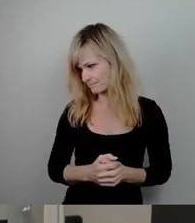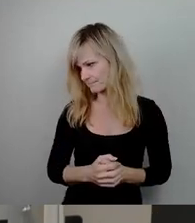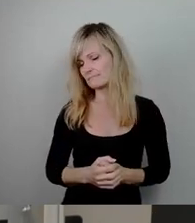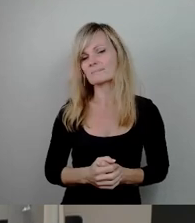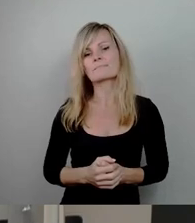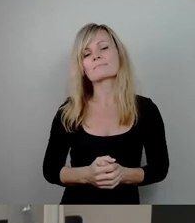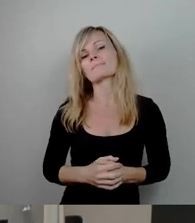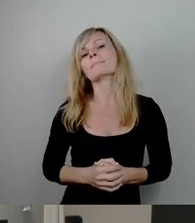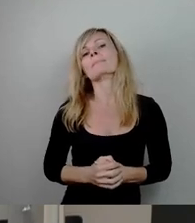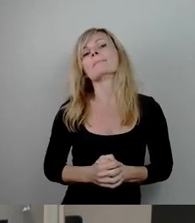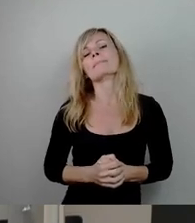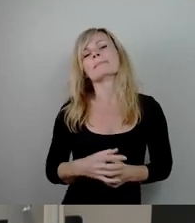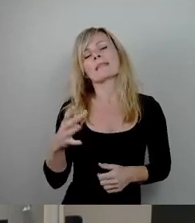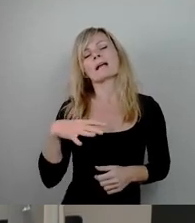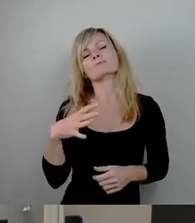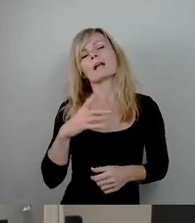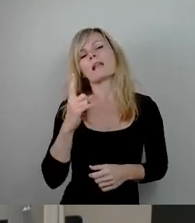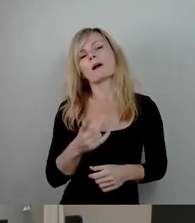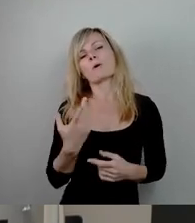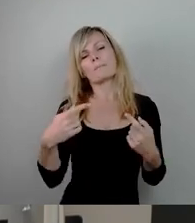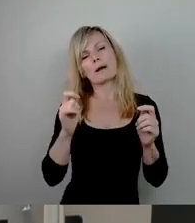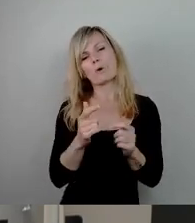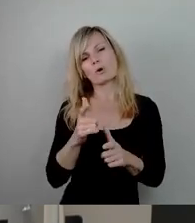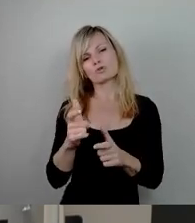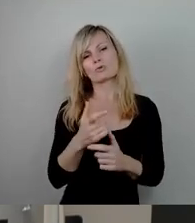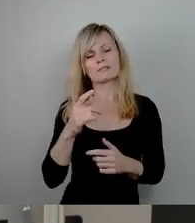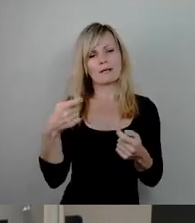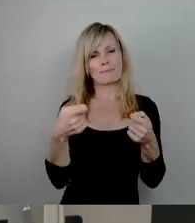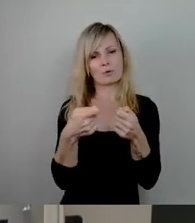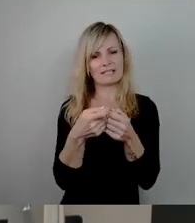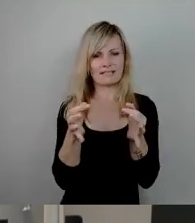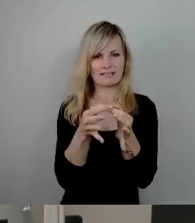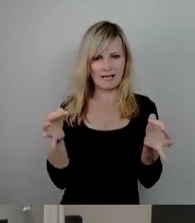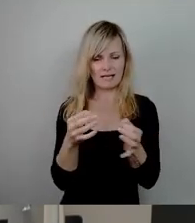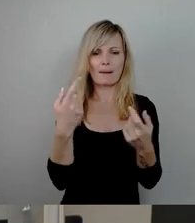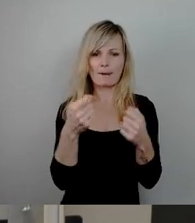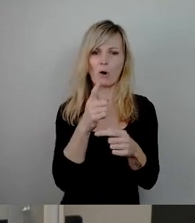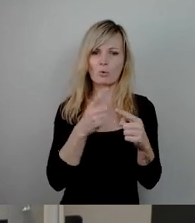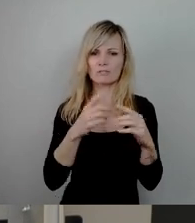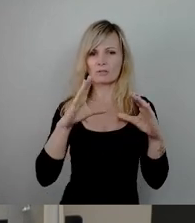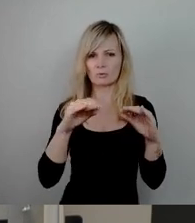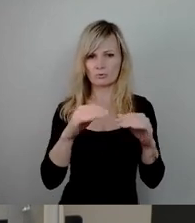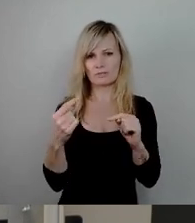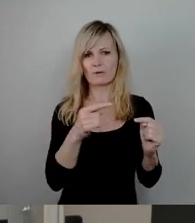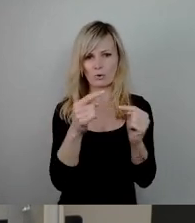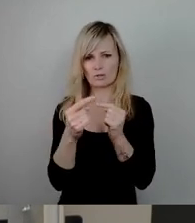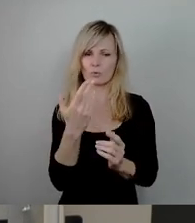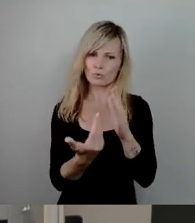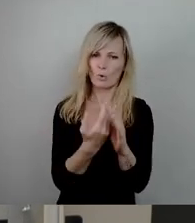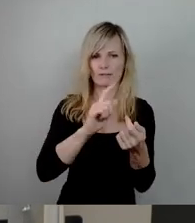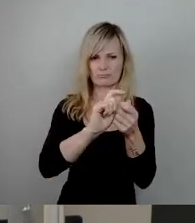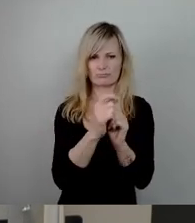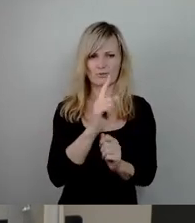Und aktuell wird ja auch im Bauausschuss des Bundestages die Novellierung der Bau- und Nutzungsverordnung debattiert, bei der Clubs und